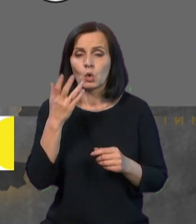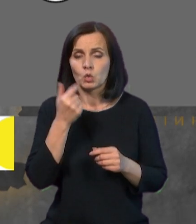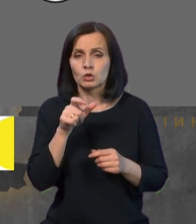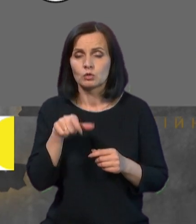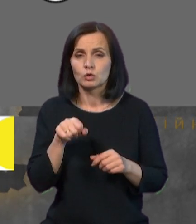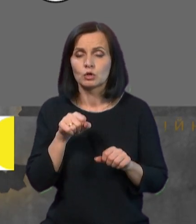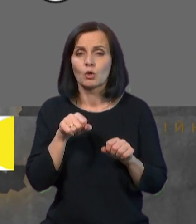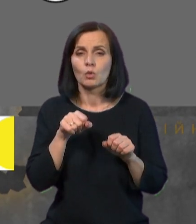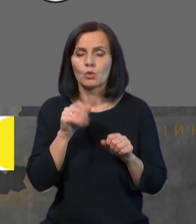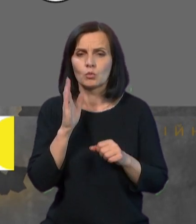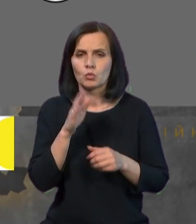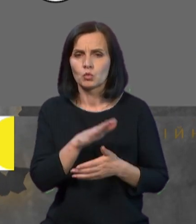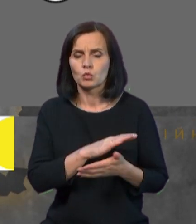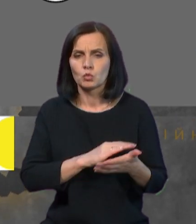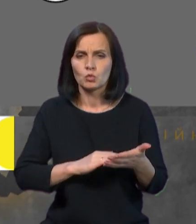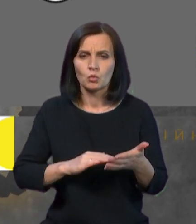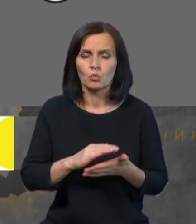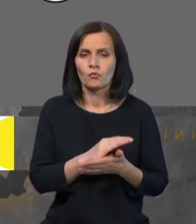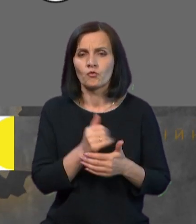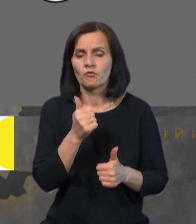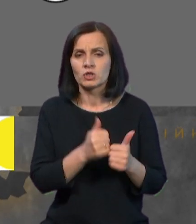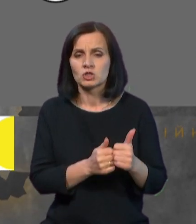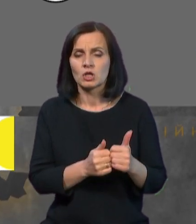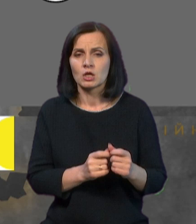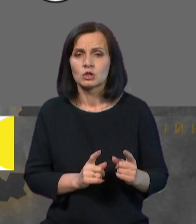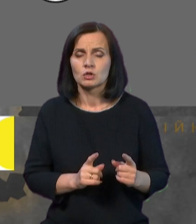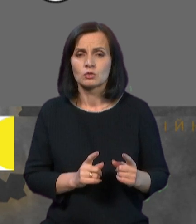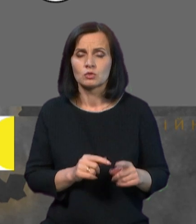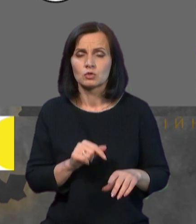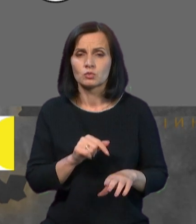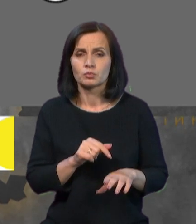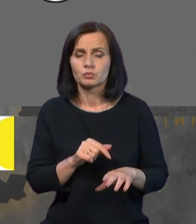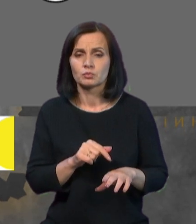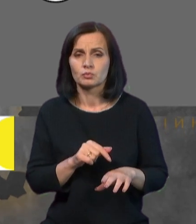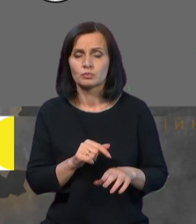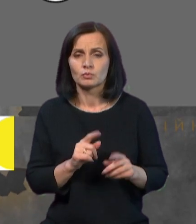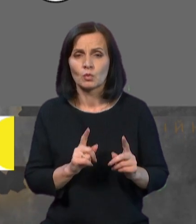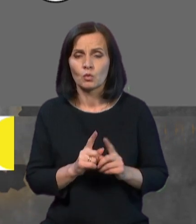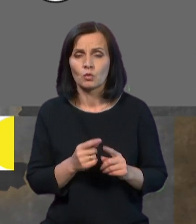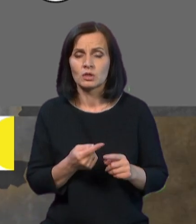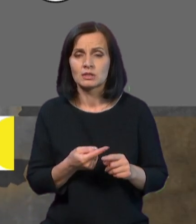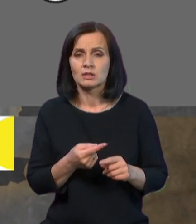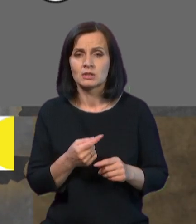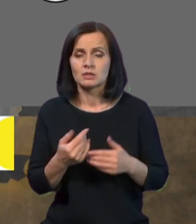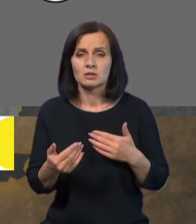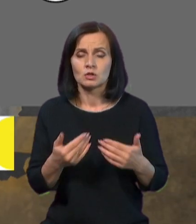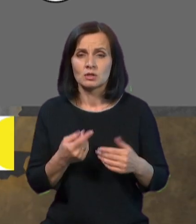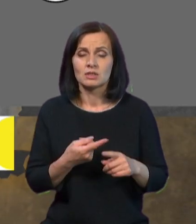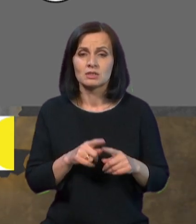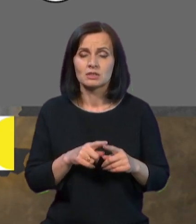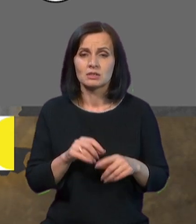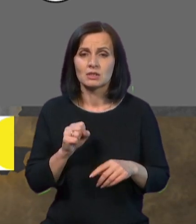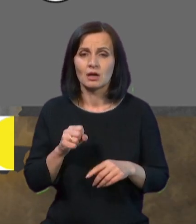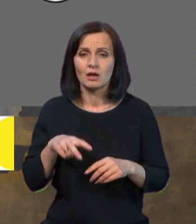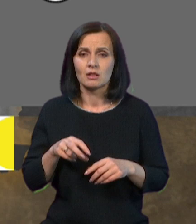повторно, можливо, часто контактувати з алергеном, до якого в людини є сенсибілізація,